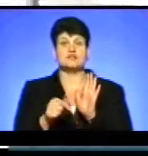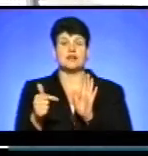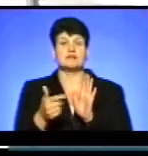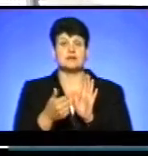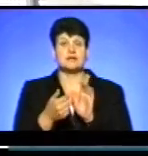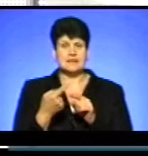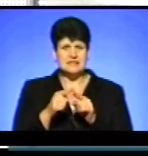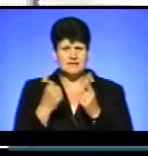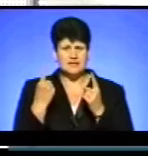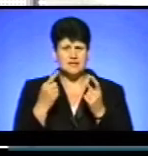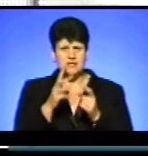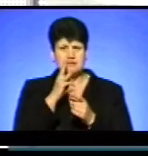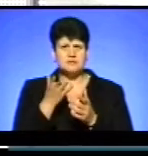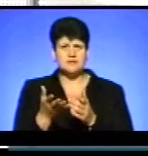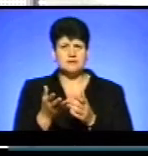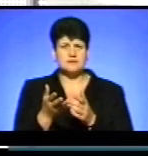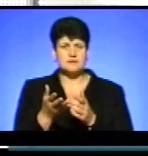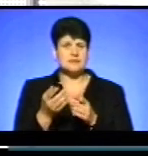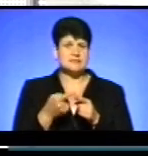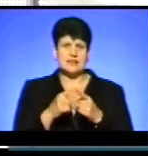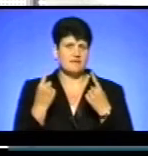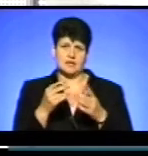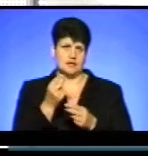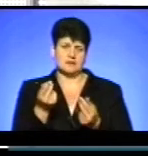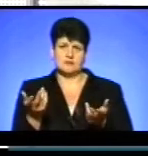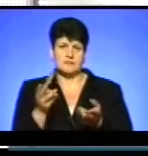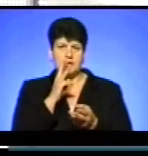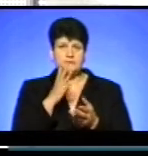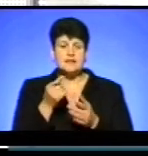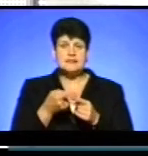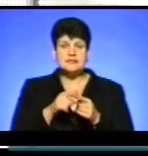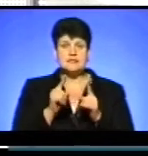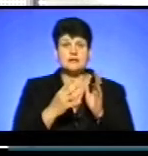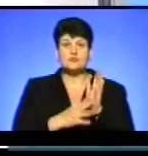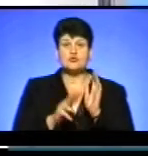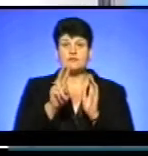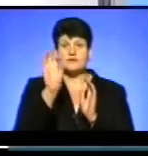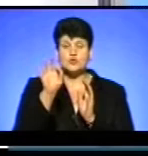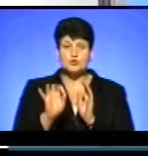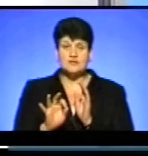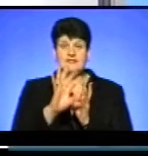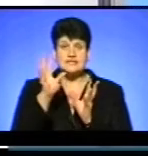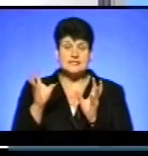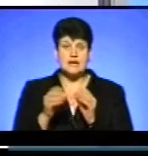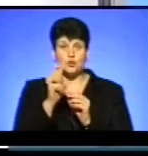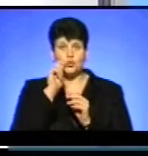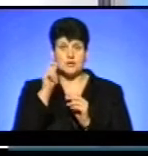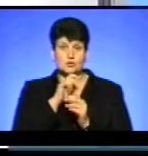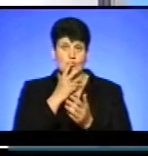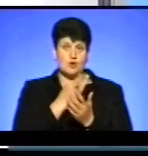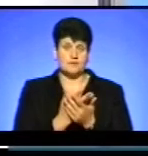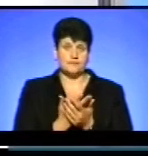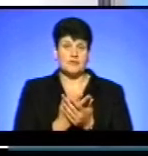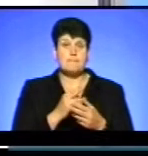Це є великий розмір заробітної плати? невеликий гроші. Невеликий. Причому він складає тільки 92% від загальноукраїнського показника.